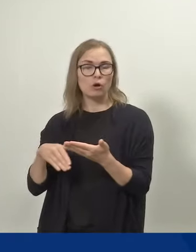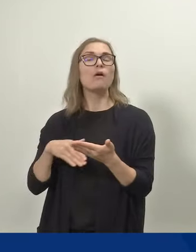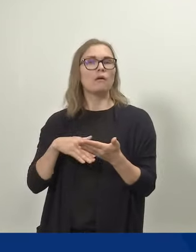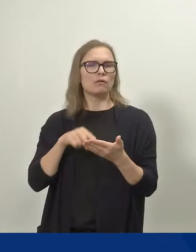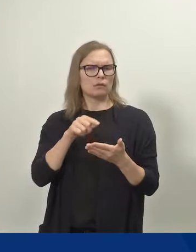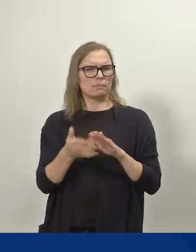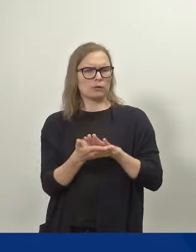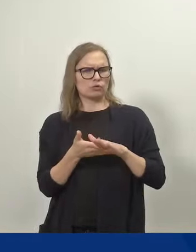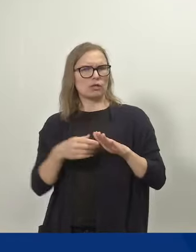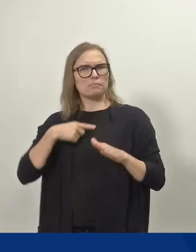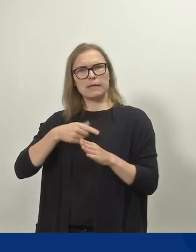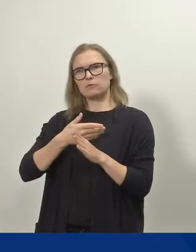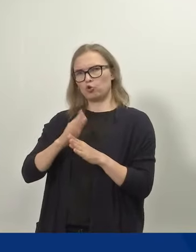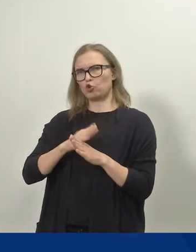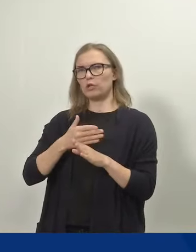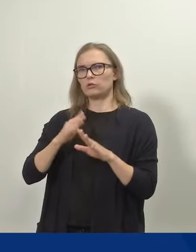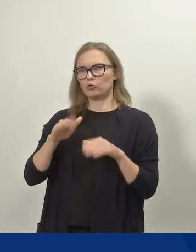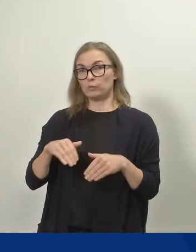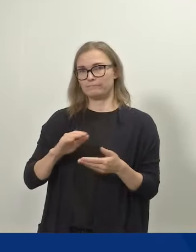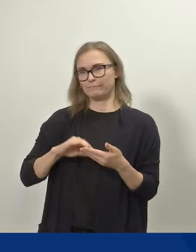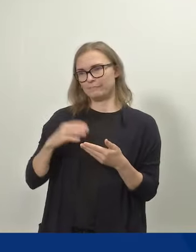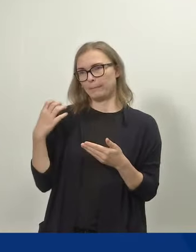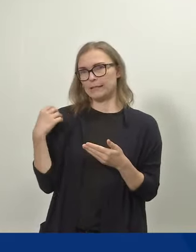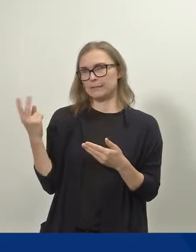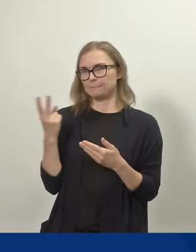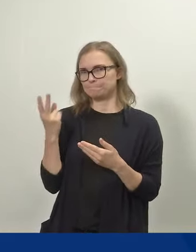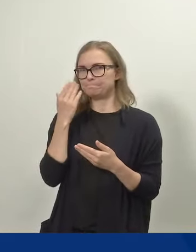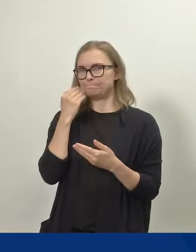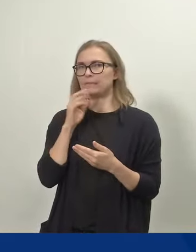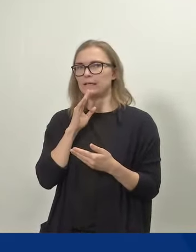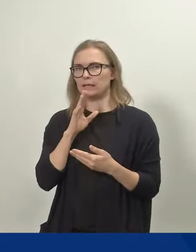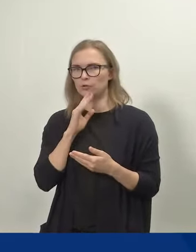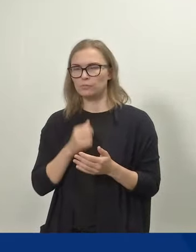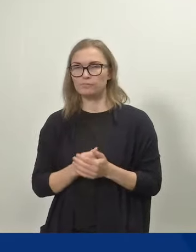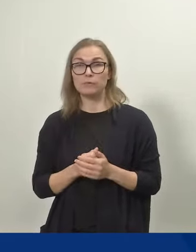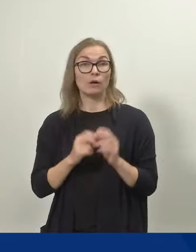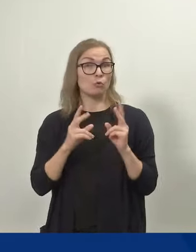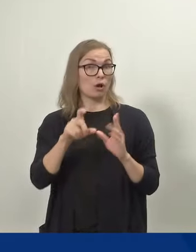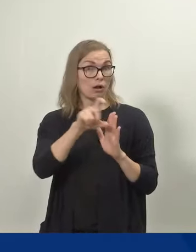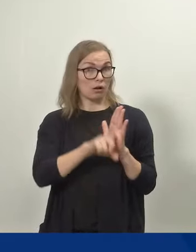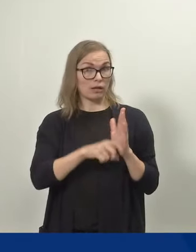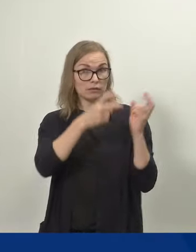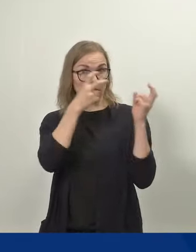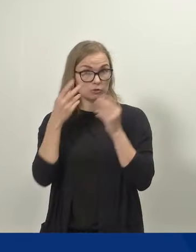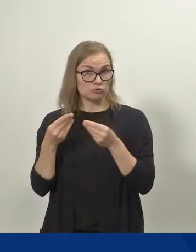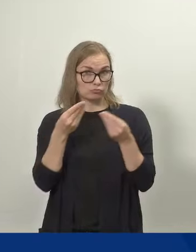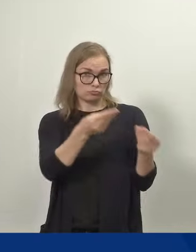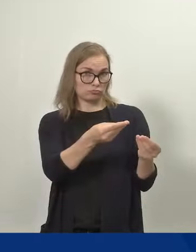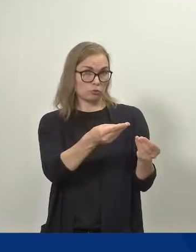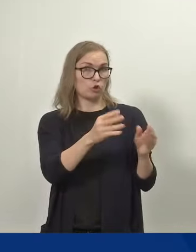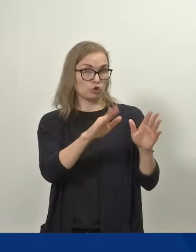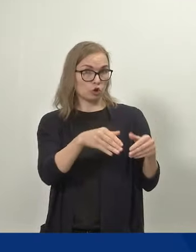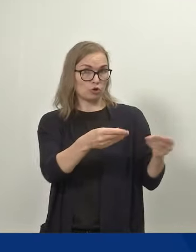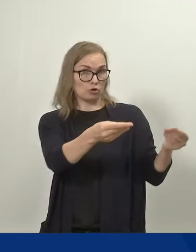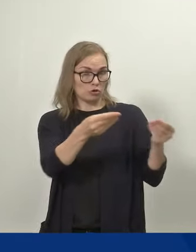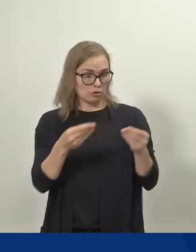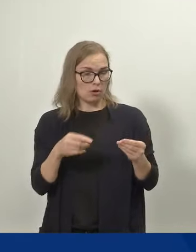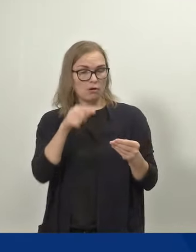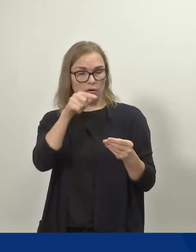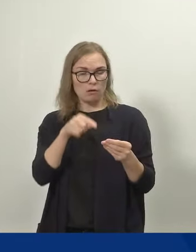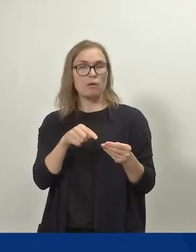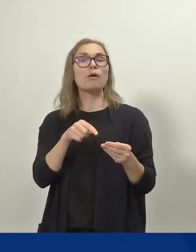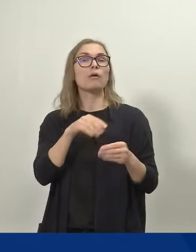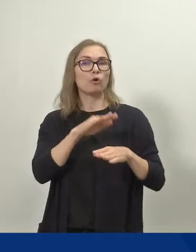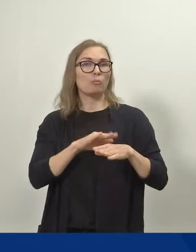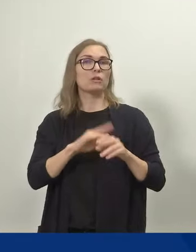ministerit tuossa hyvin esille toivat. Samoin uudistus on käynyt laintarkastuksessa ja näitäkin kommentteja tässä uudistuksessa